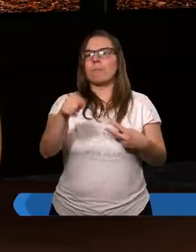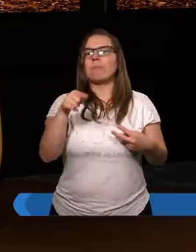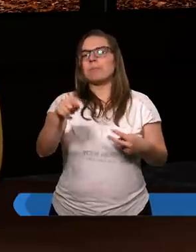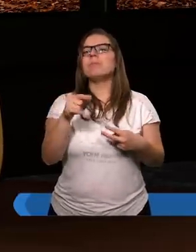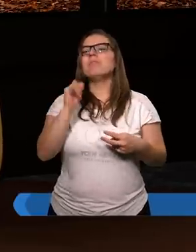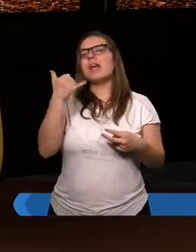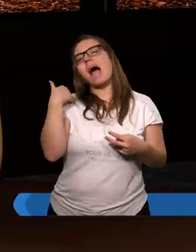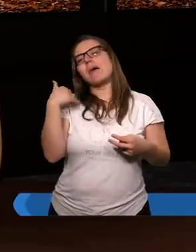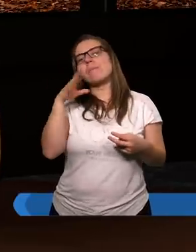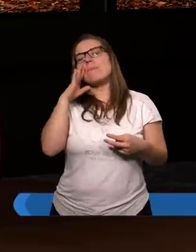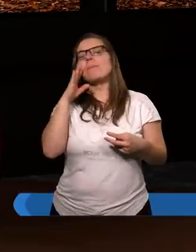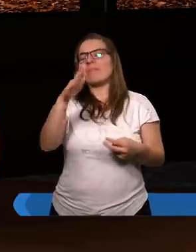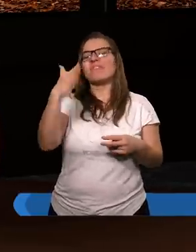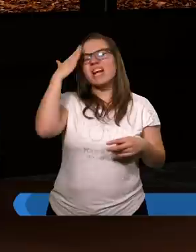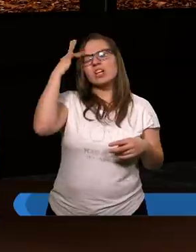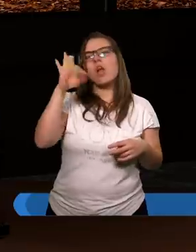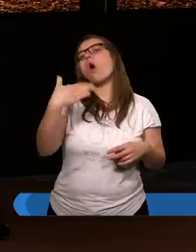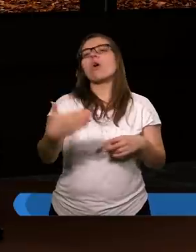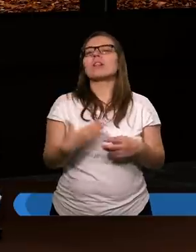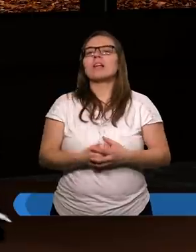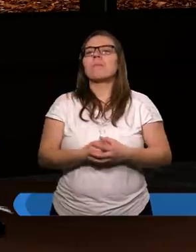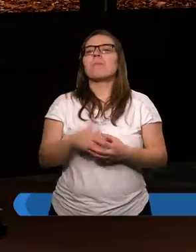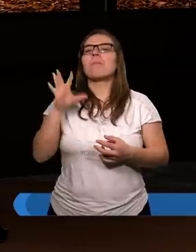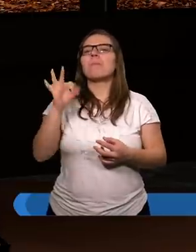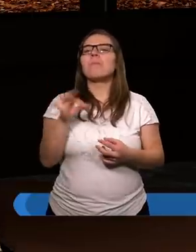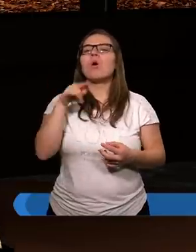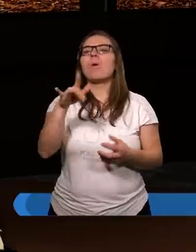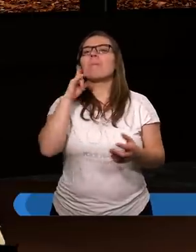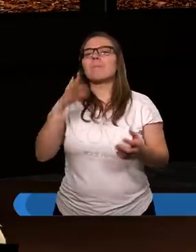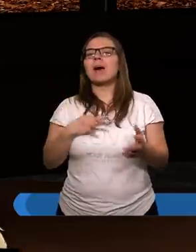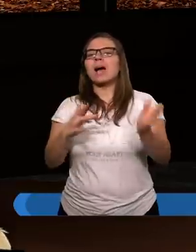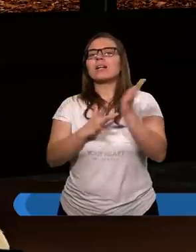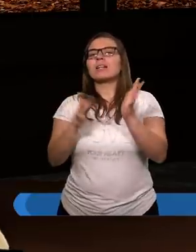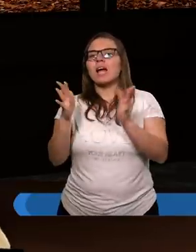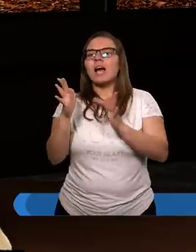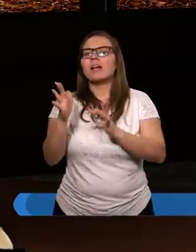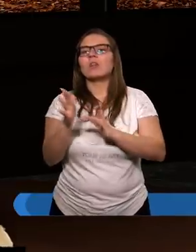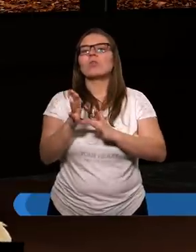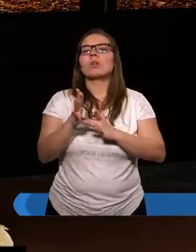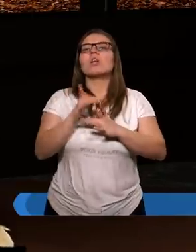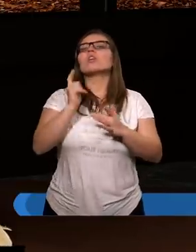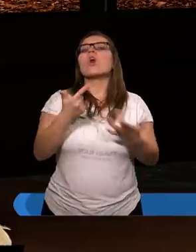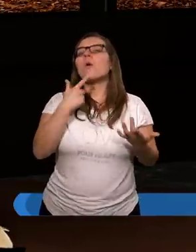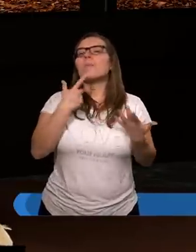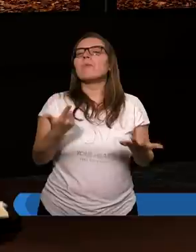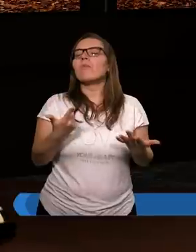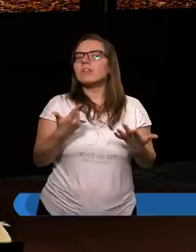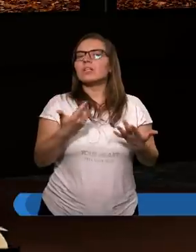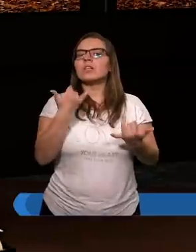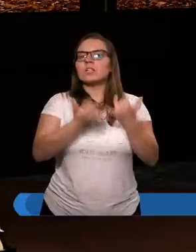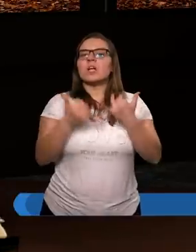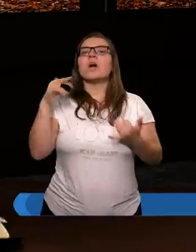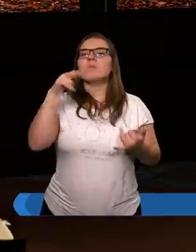jakby, oni o tym wiedzieli, bo Pan Jezus co powiedział, jeśli